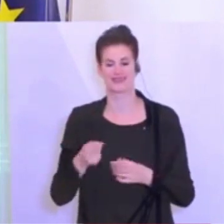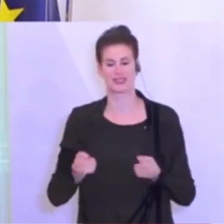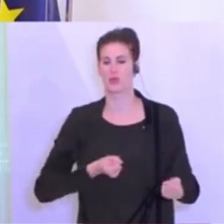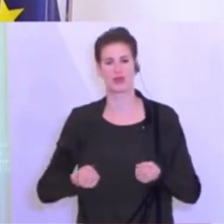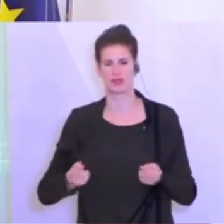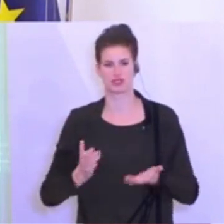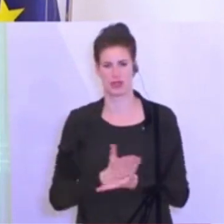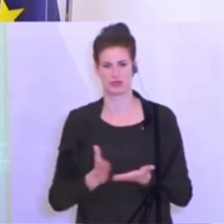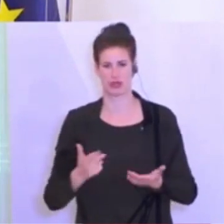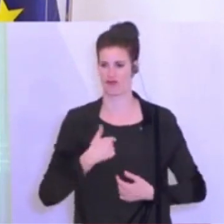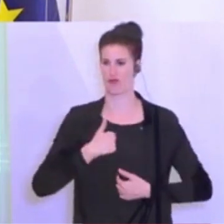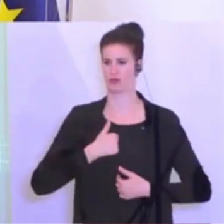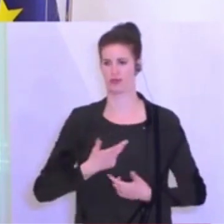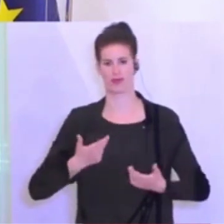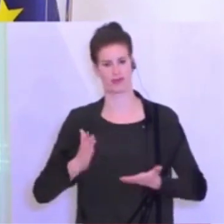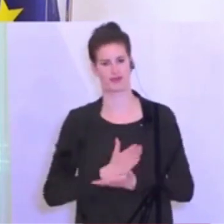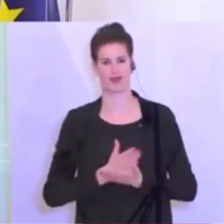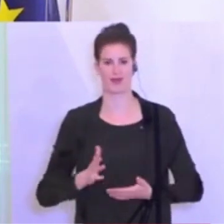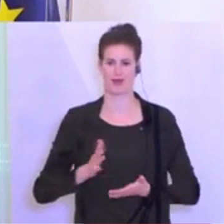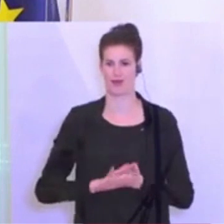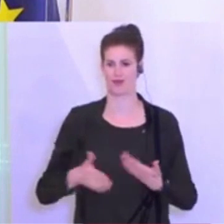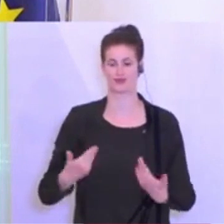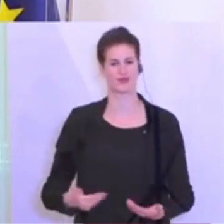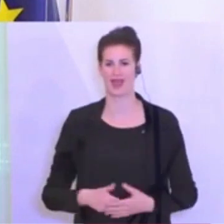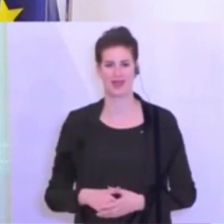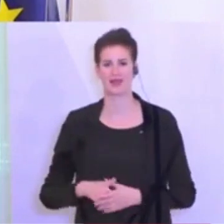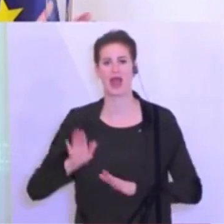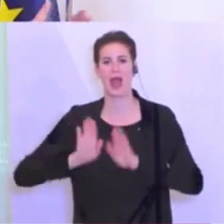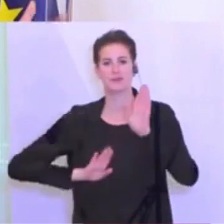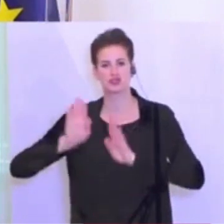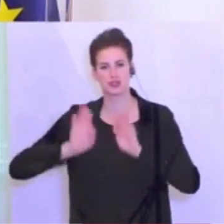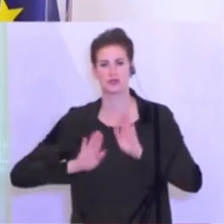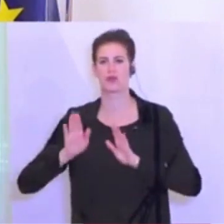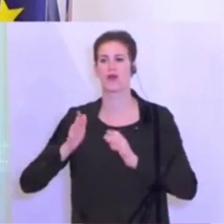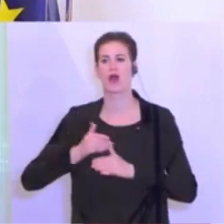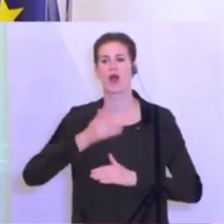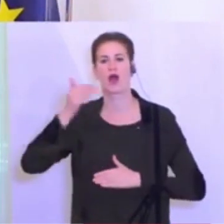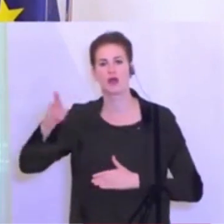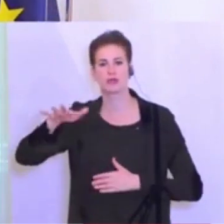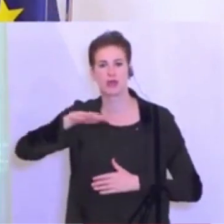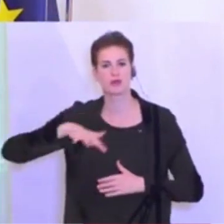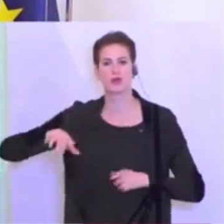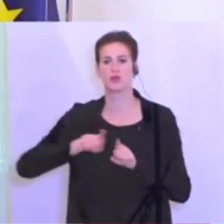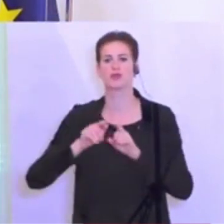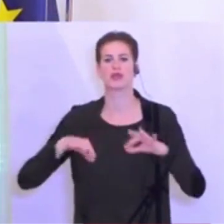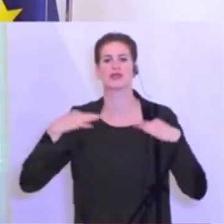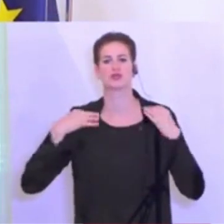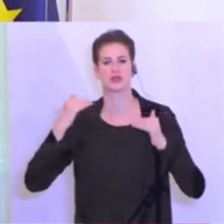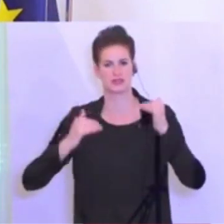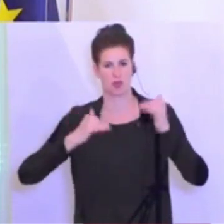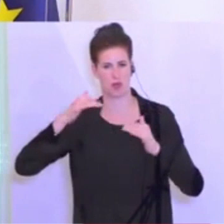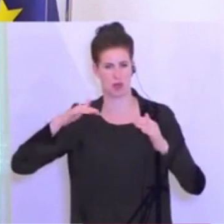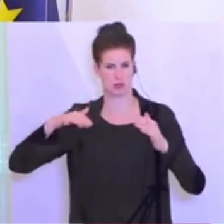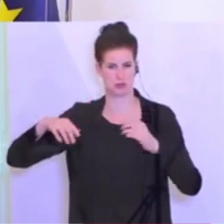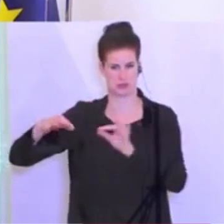Entscheidung von mir im Bundeskanzleramt, sondern eine Abstimmung zwischen Außenamt, auch mit den Gesundheitsbehörden, die wir haben.